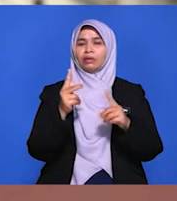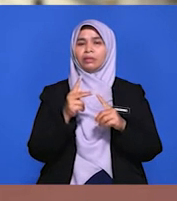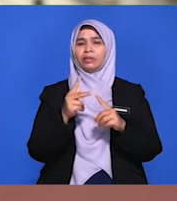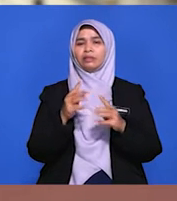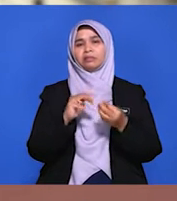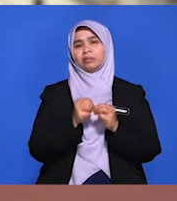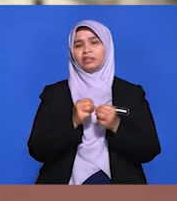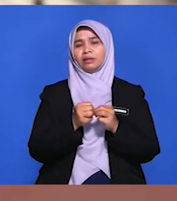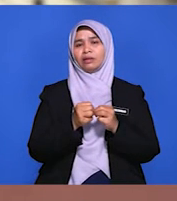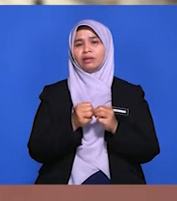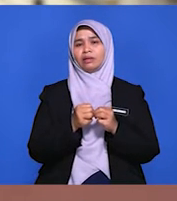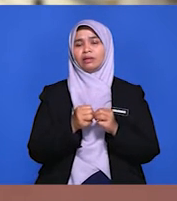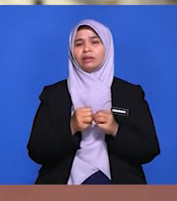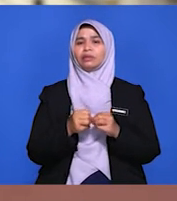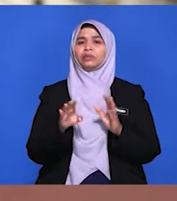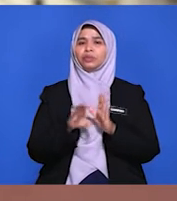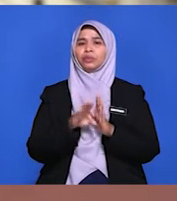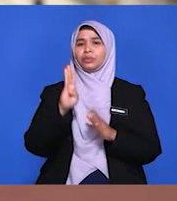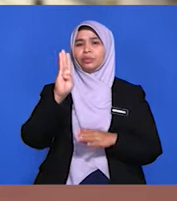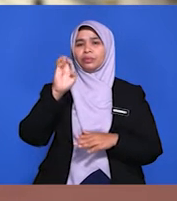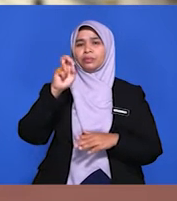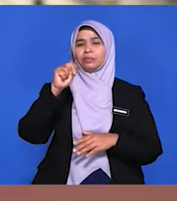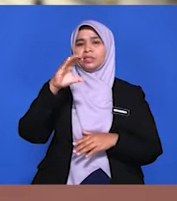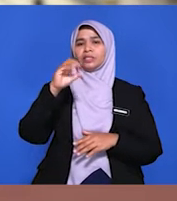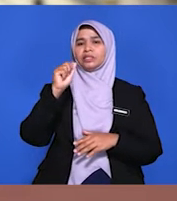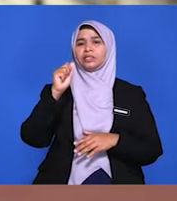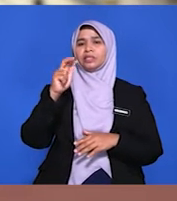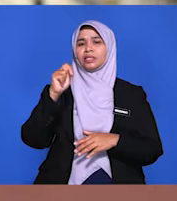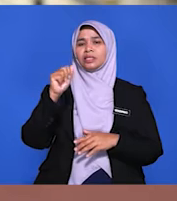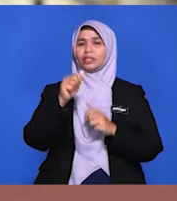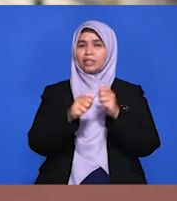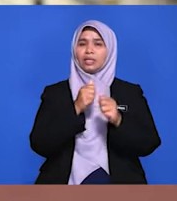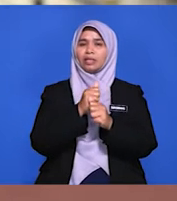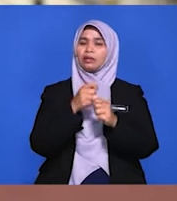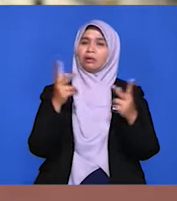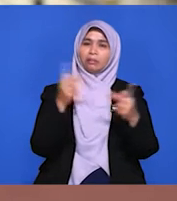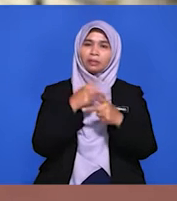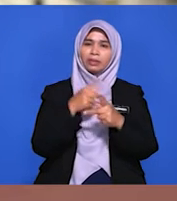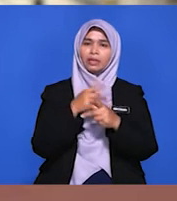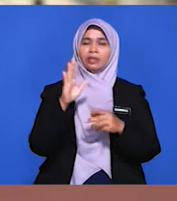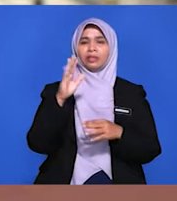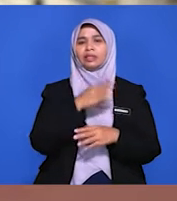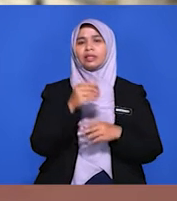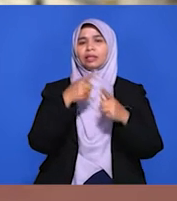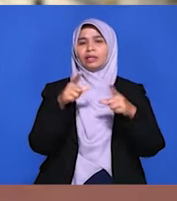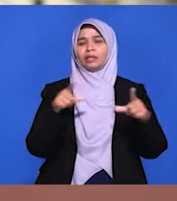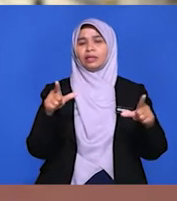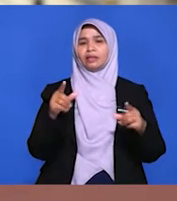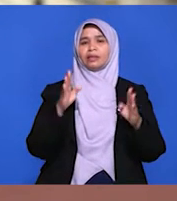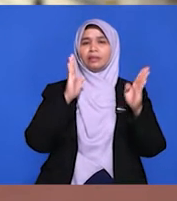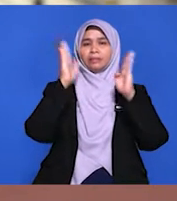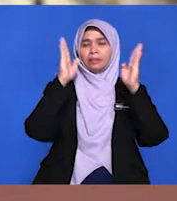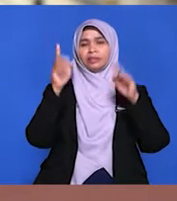pelbagai dugaan. Sama ada akibat bencana alam maupun peperangan sebagai contoh. Malaysia sentiasa menghulurkan